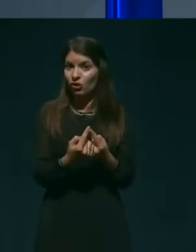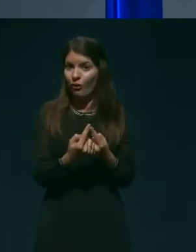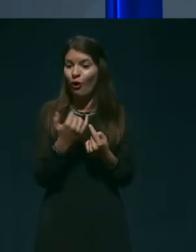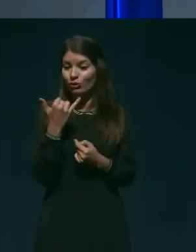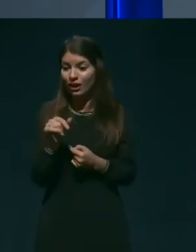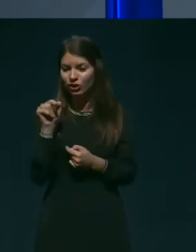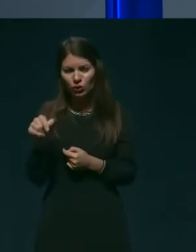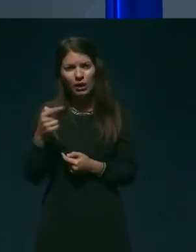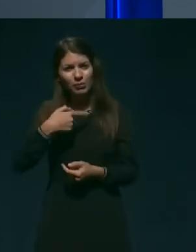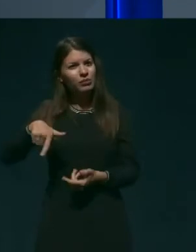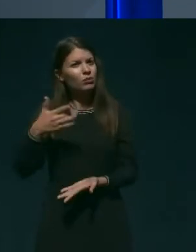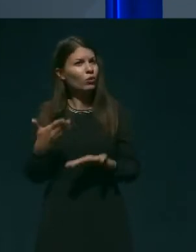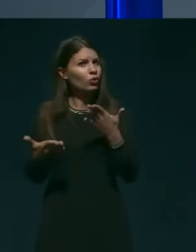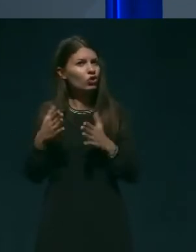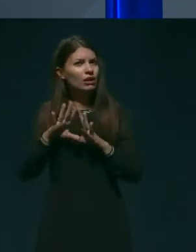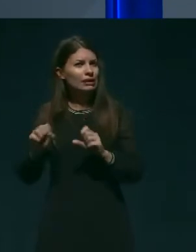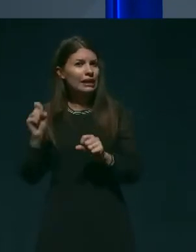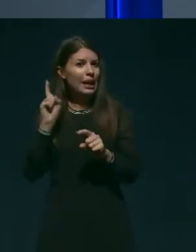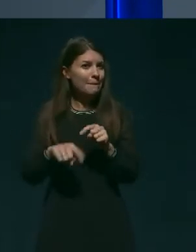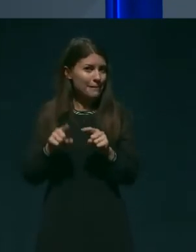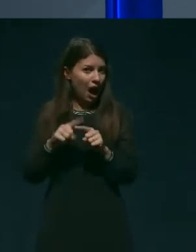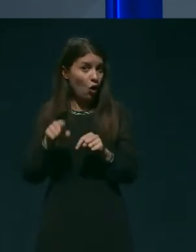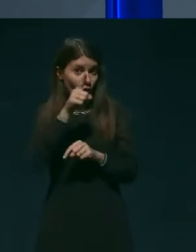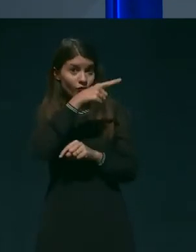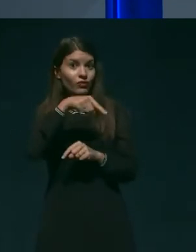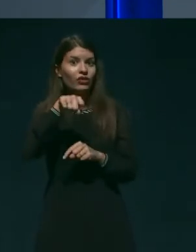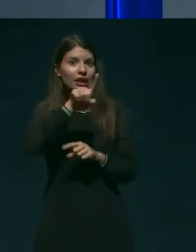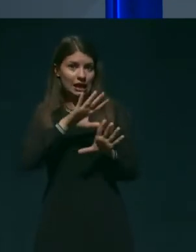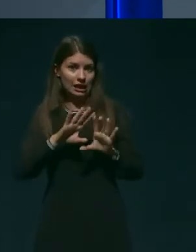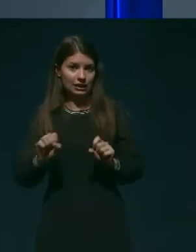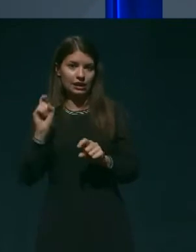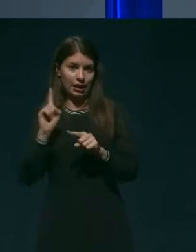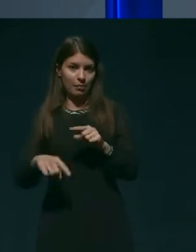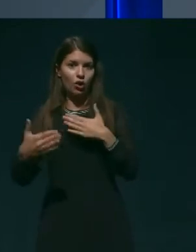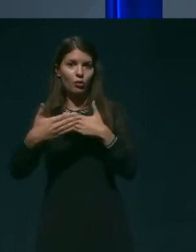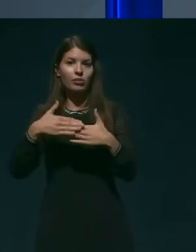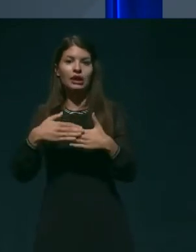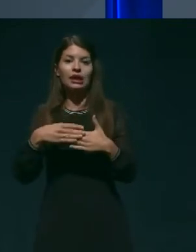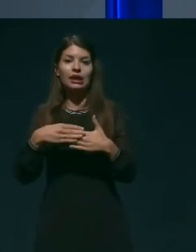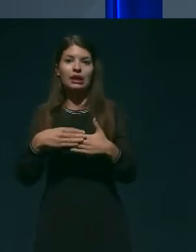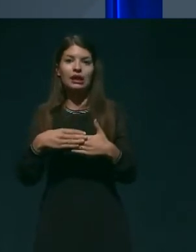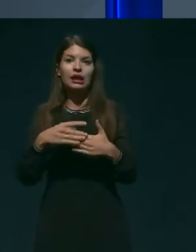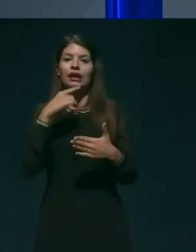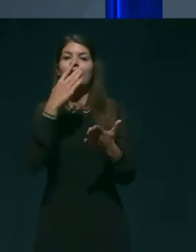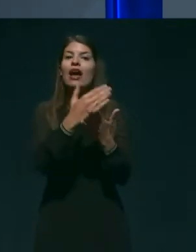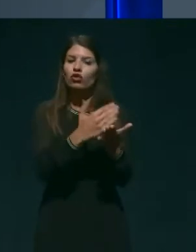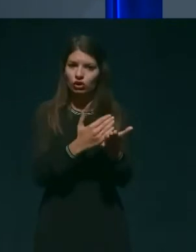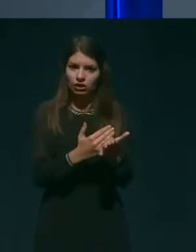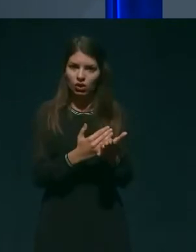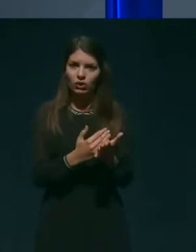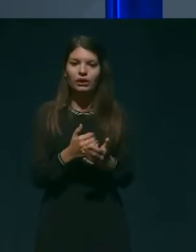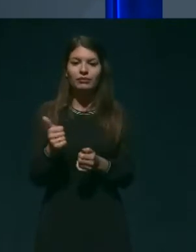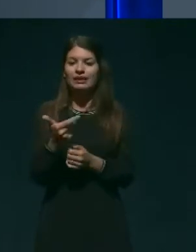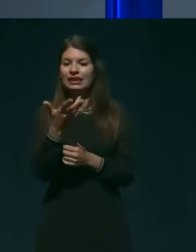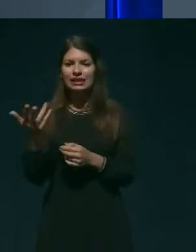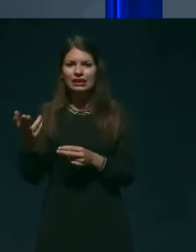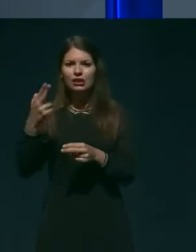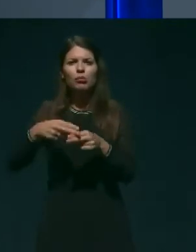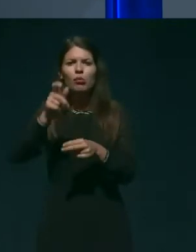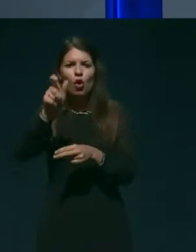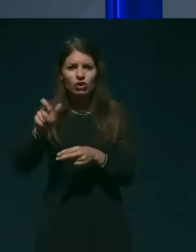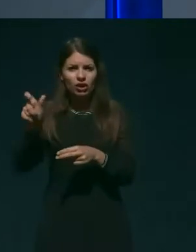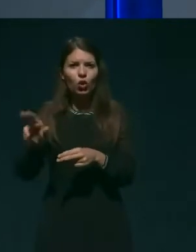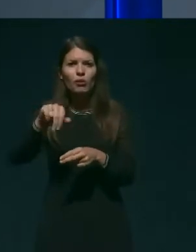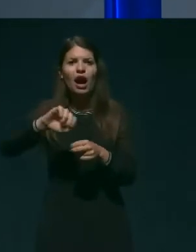naredili napako, oziroma da ste naredili napako pri navodilih, da niste odstranili okuženih stanovalcev zato, da bi